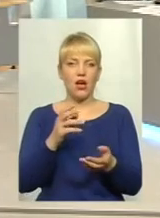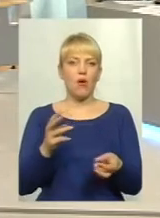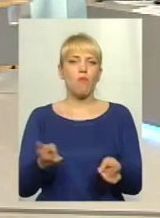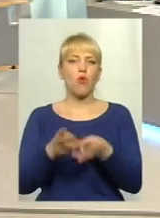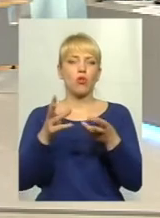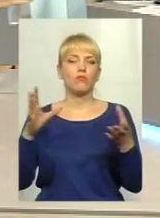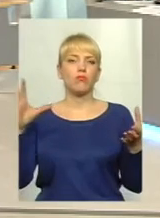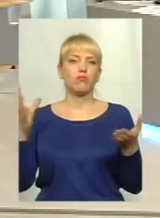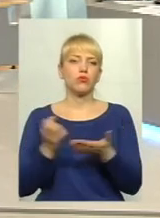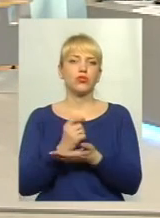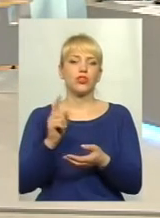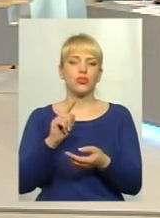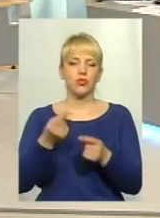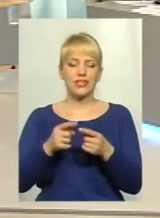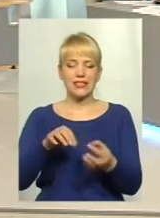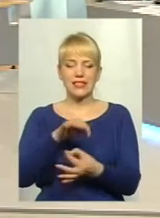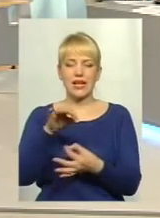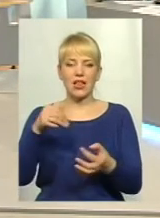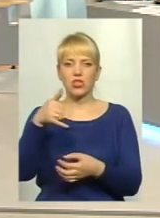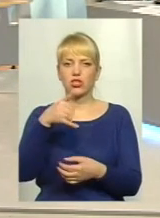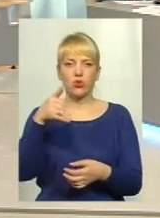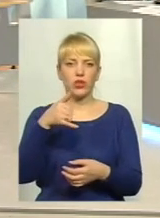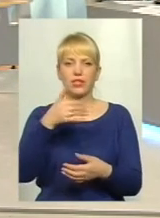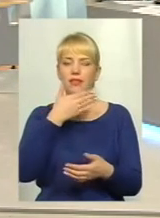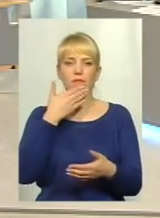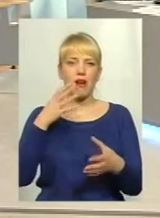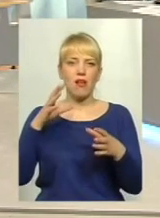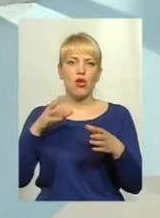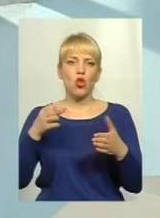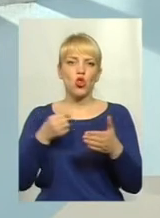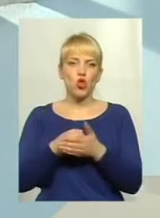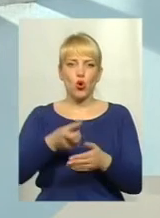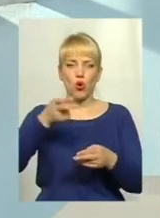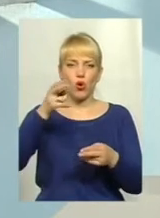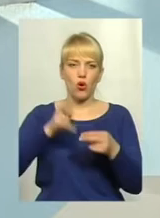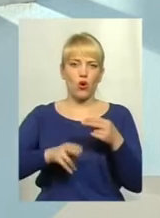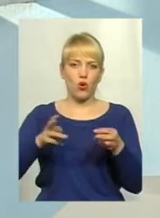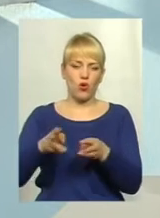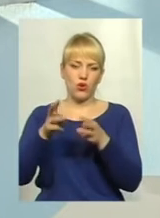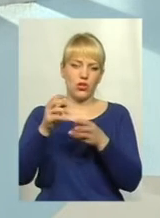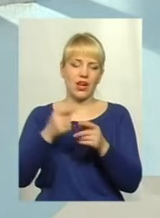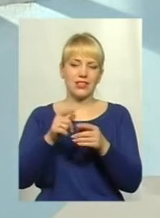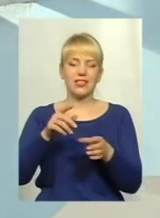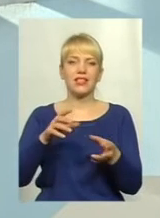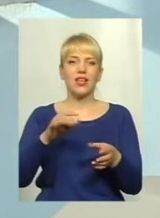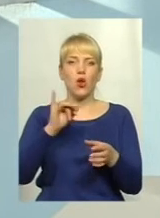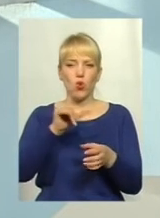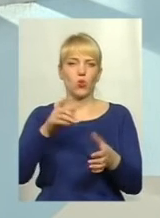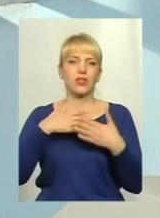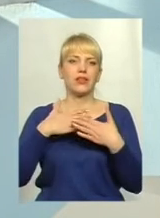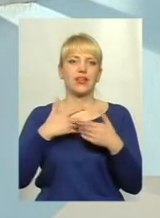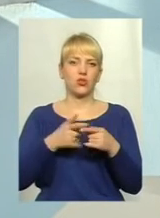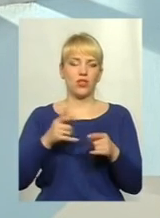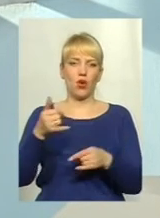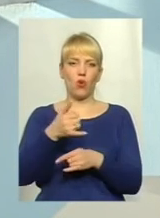відповідно, ці залишки олії не догоряють, там можуть утворитися канцерогенні якісь речовинки, якими потім люди будуть дихати. Крім того,